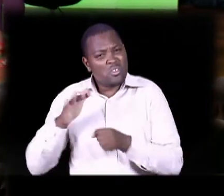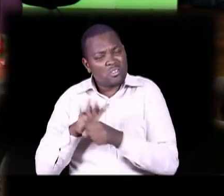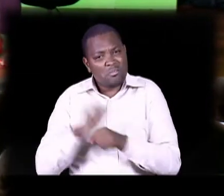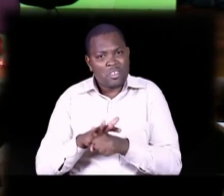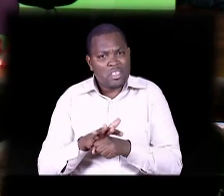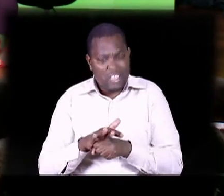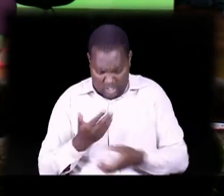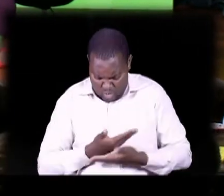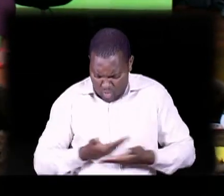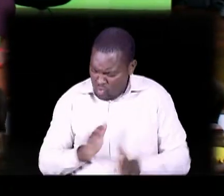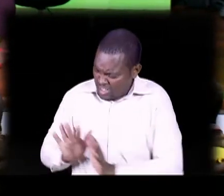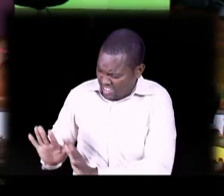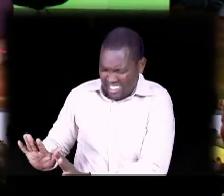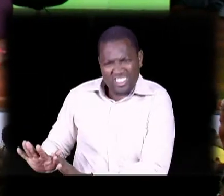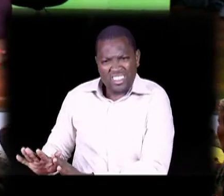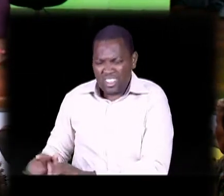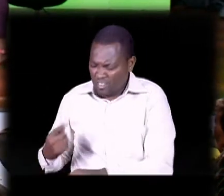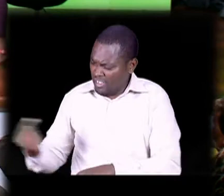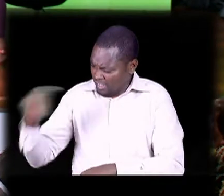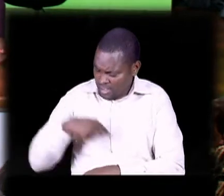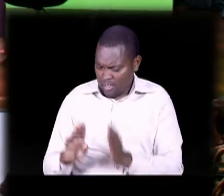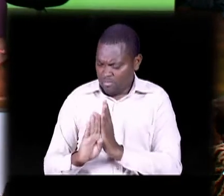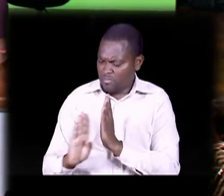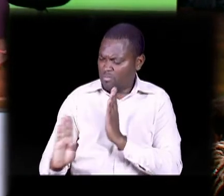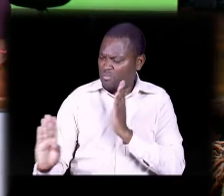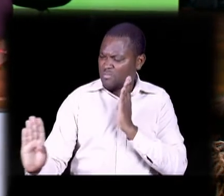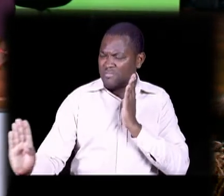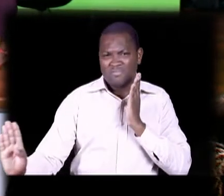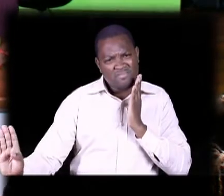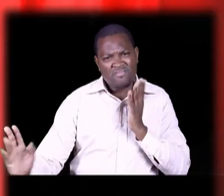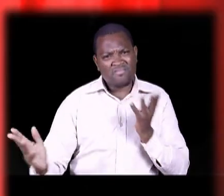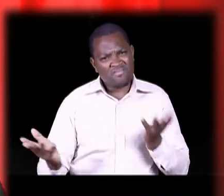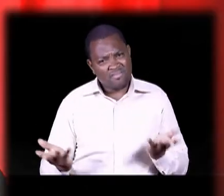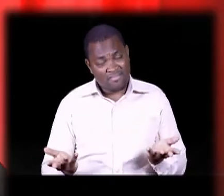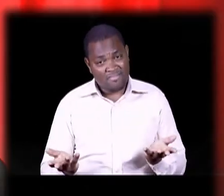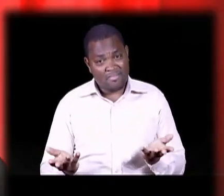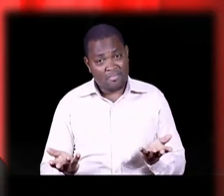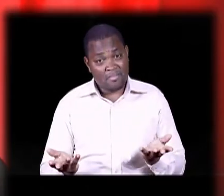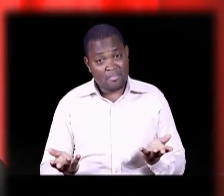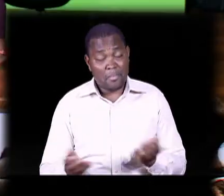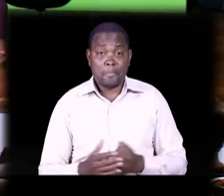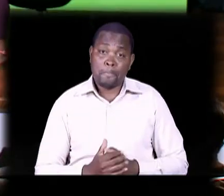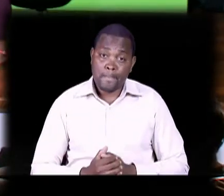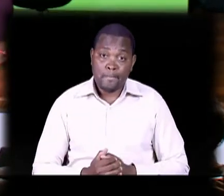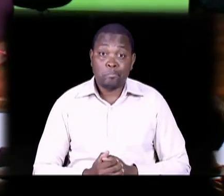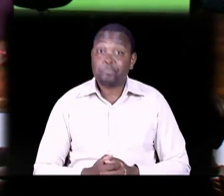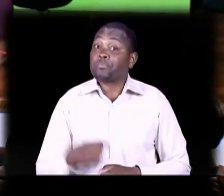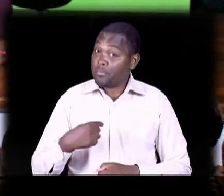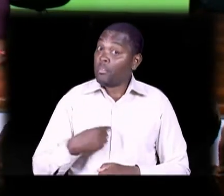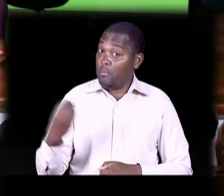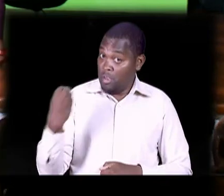So itabidi wache watuwee home Wakujwa kwangi laini Hana maid Nayuko mkama pema